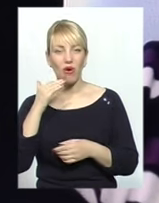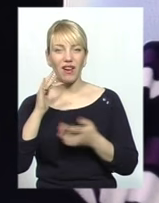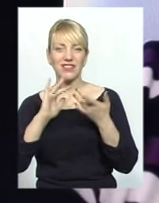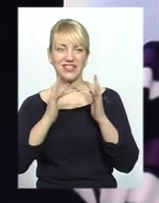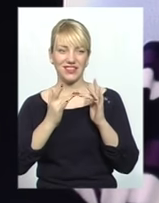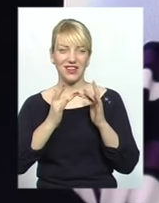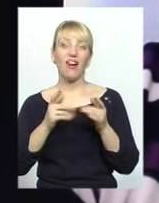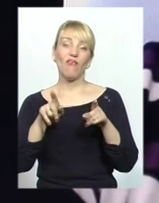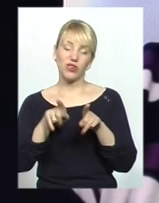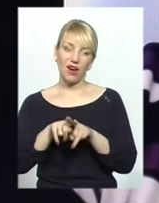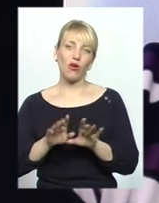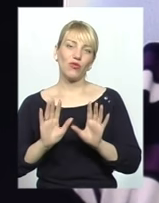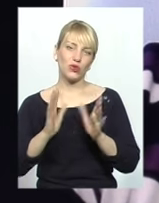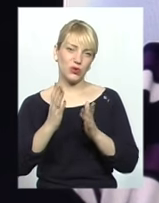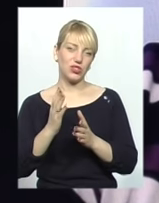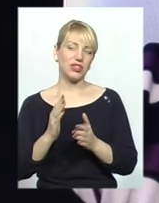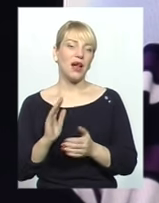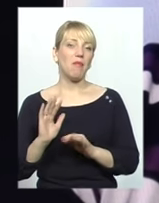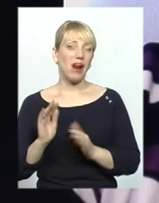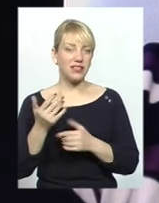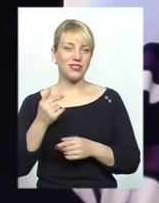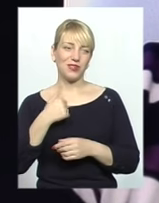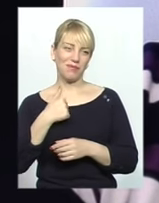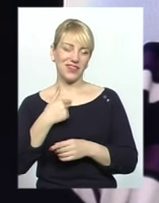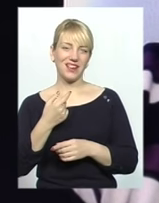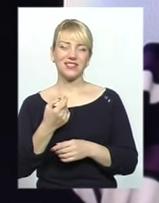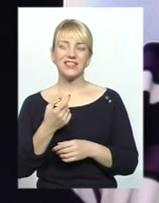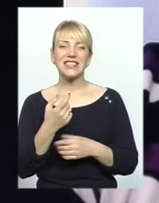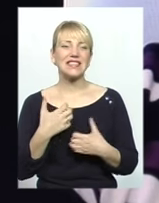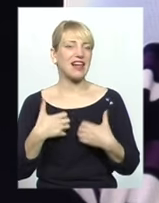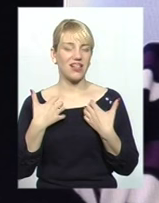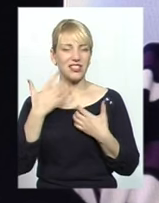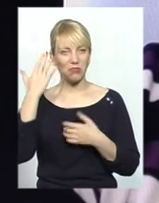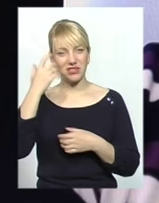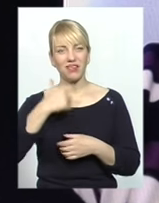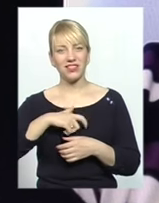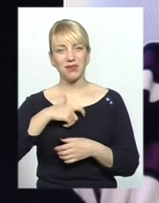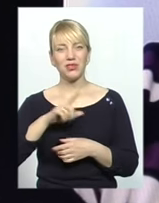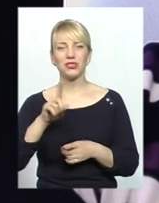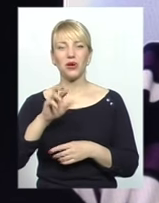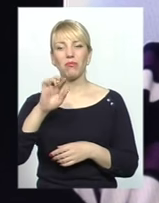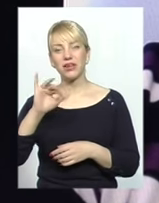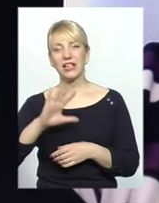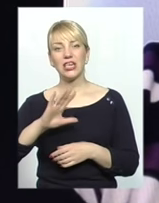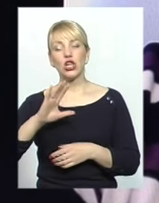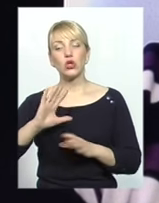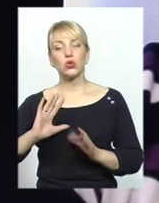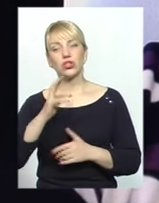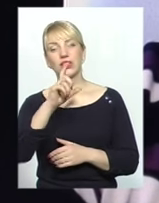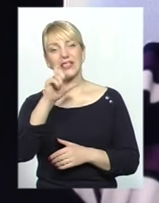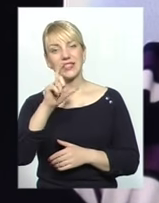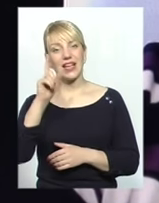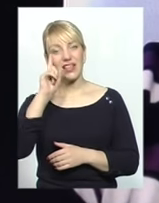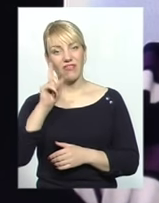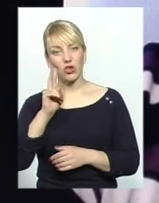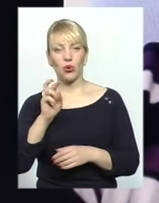Але такий вот случай вийшовий. І мені, чесно кажучи, дуже страшно представити себе, що був згодом з євреєю, який був зашов